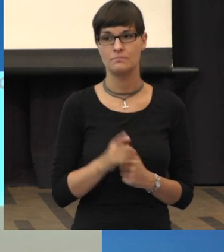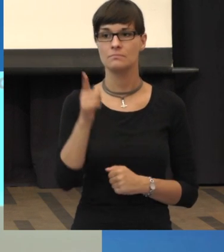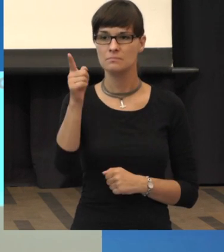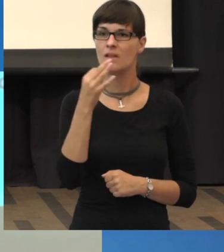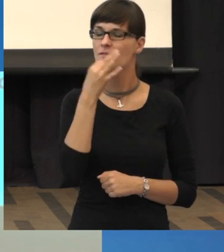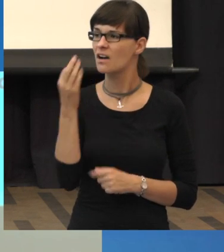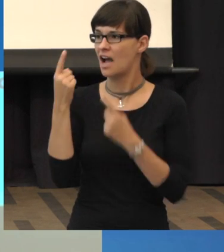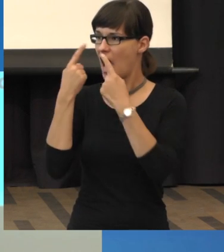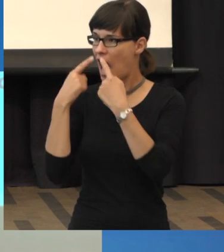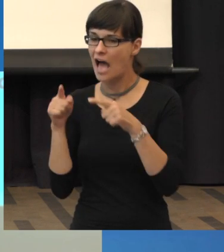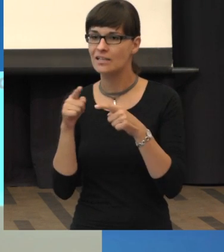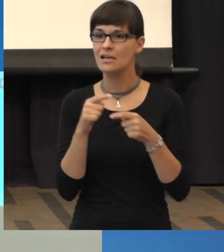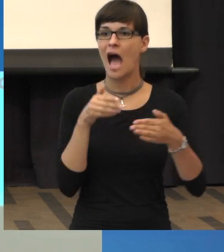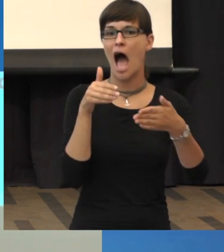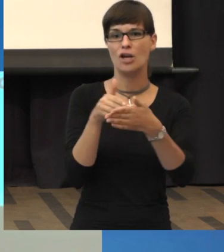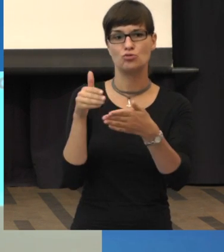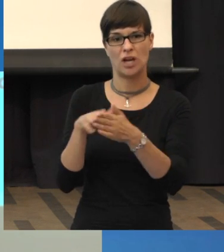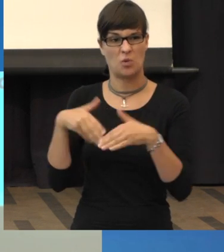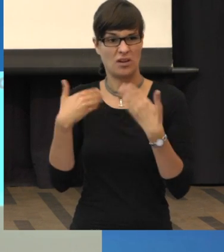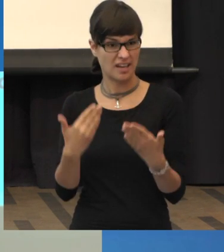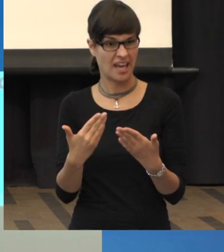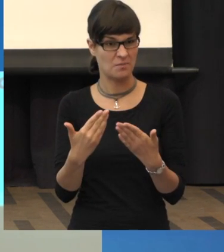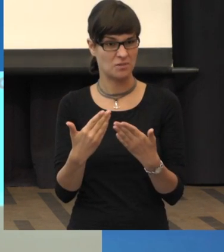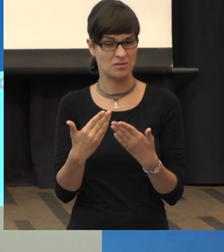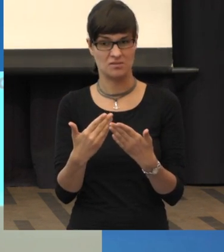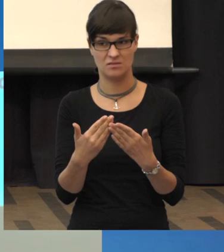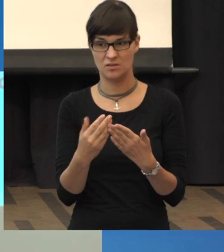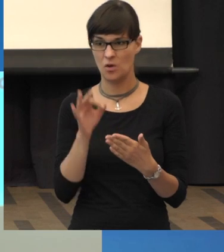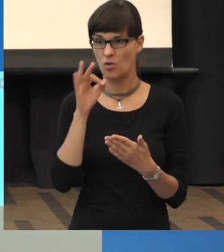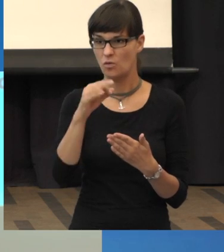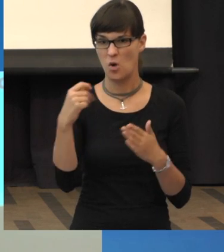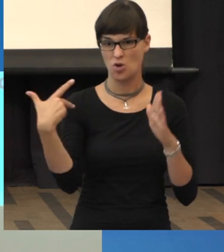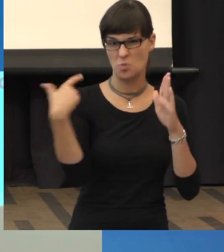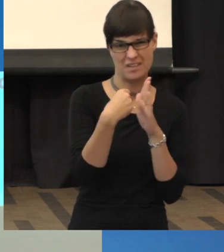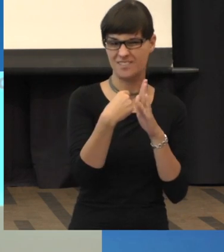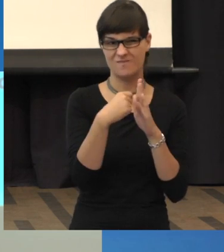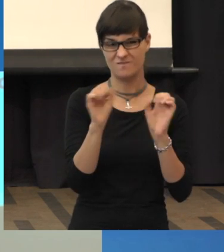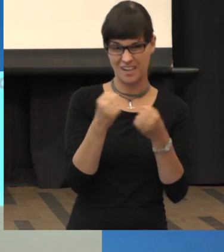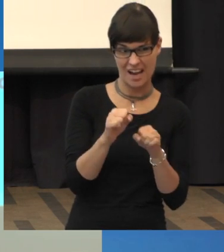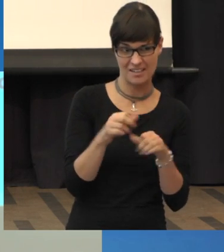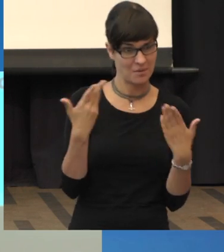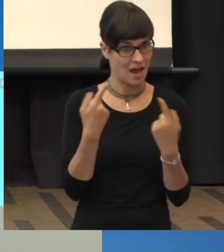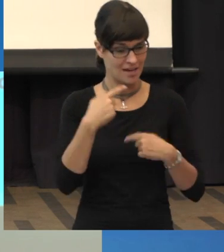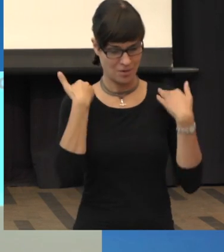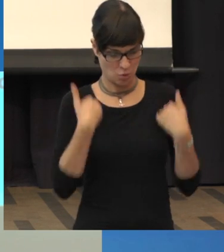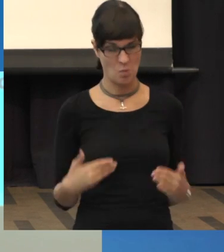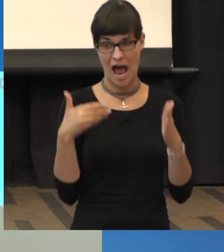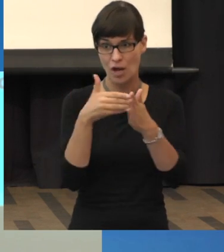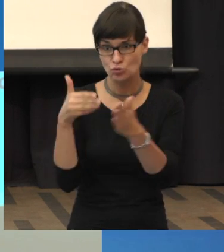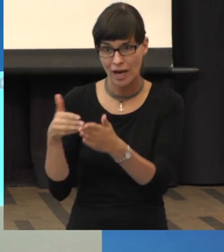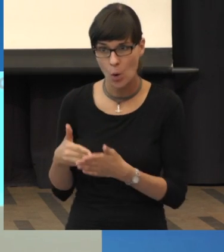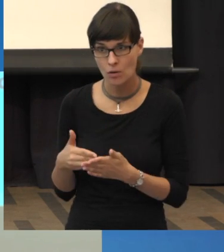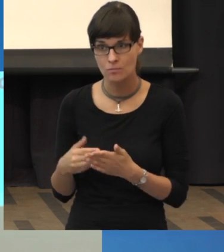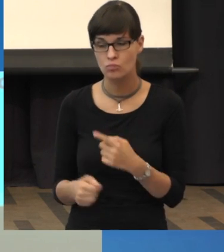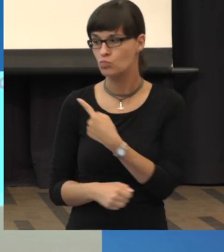abhalten würden, eine Spritzentherapie zu beginnen? Also gesundheitliche Einschränkungen? Nein, eigentlich nicht.